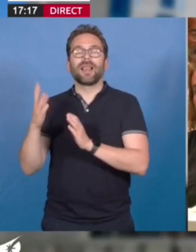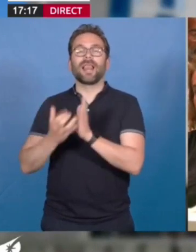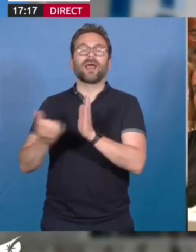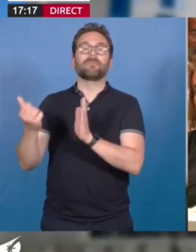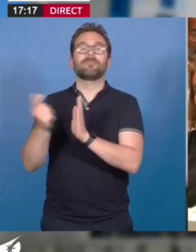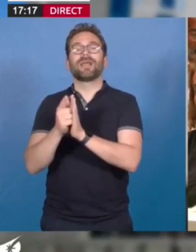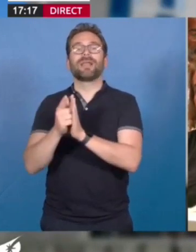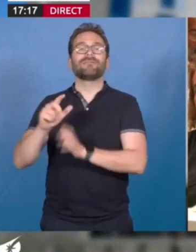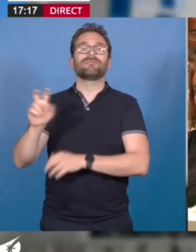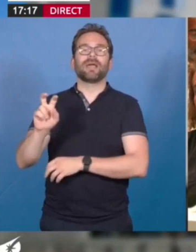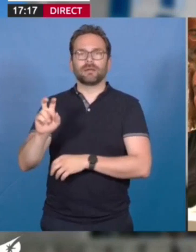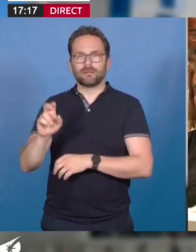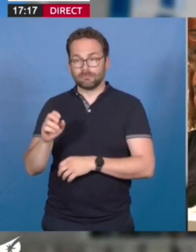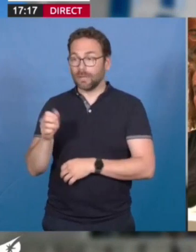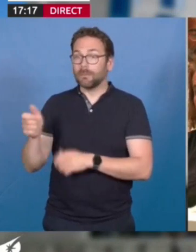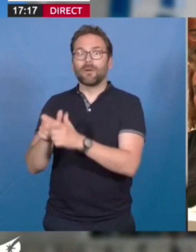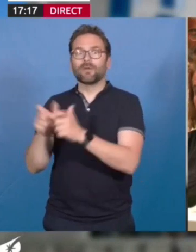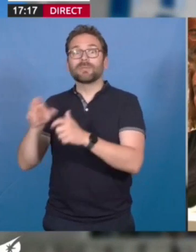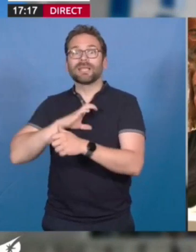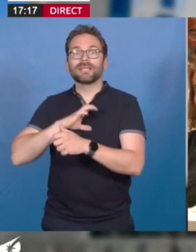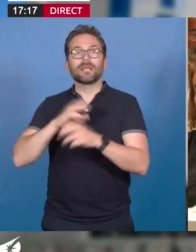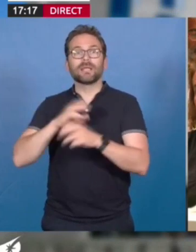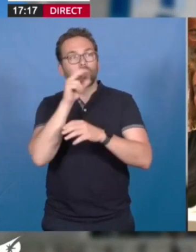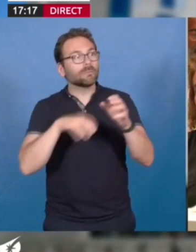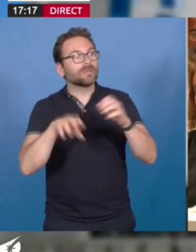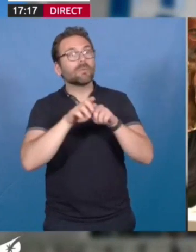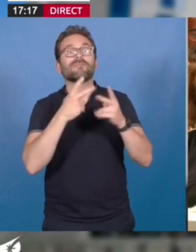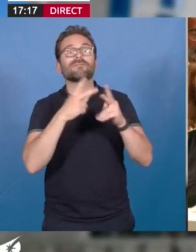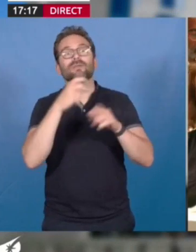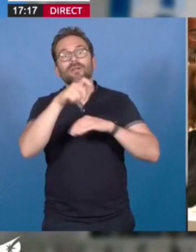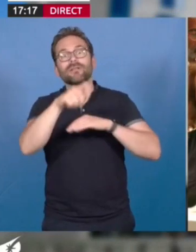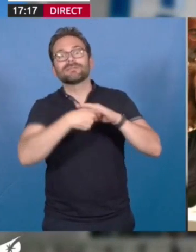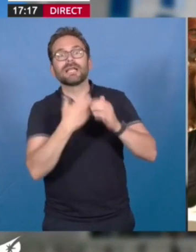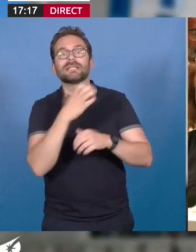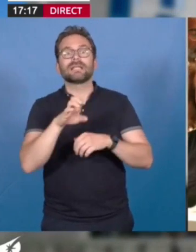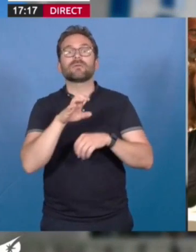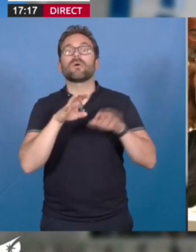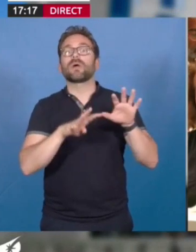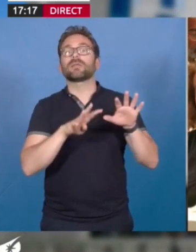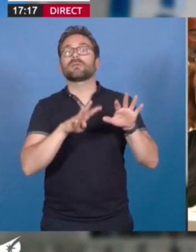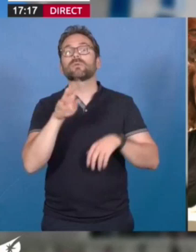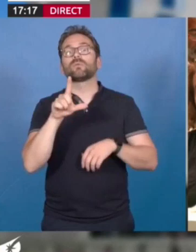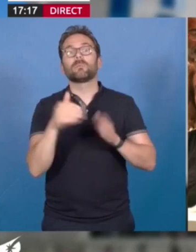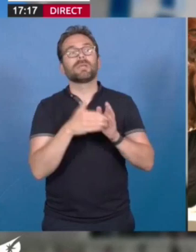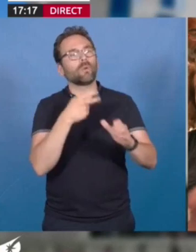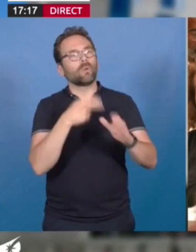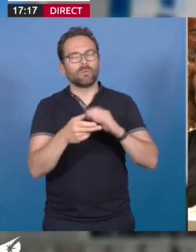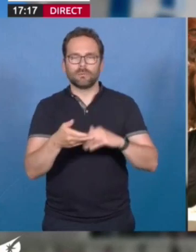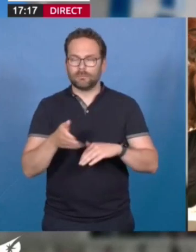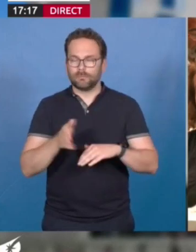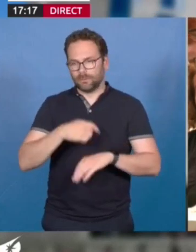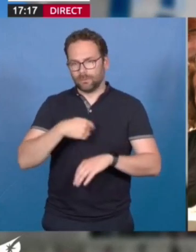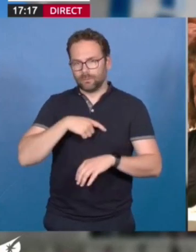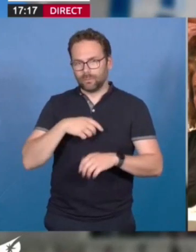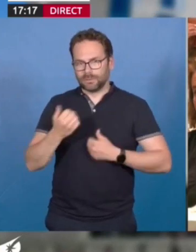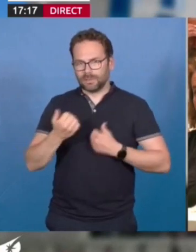Cette société aura même essayé de se faire indemniser par la métropole et la ville de Nantes à hauteur de 592 000 euros, mais c'était sans compter sur la vigilance